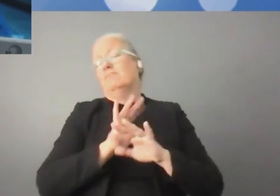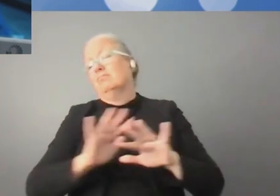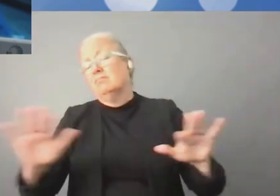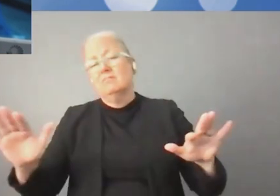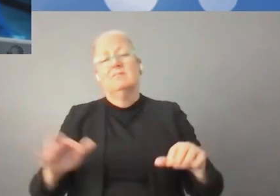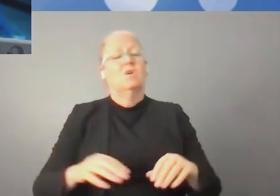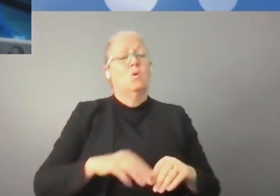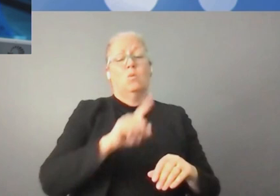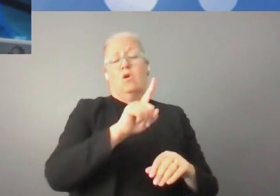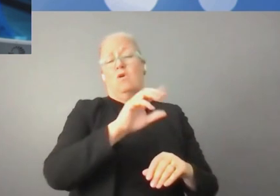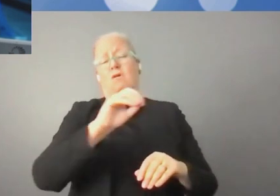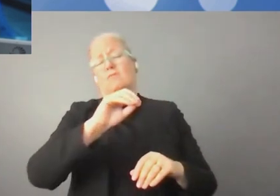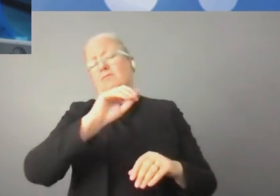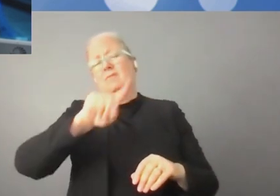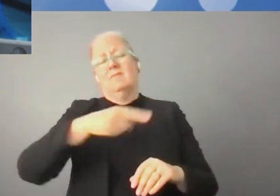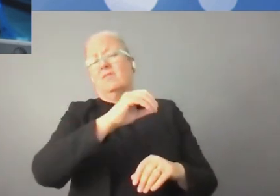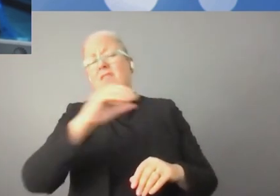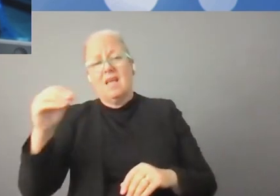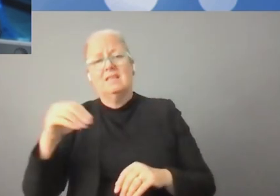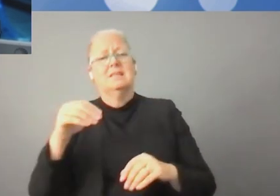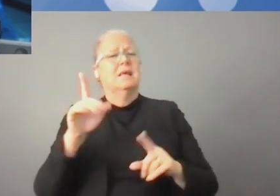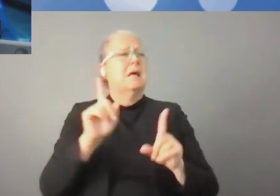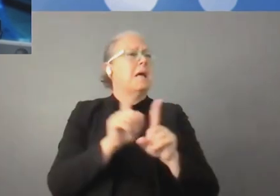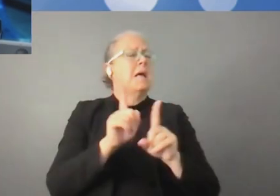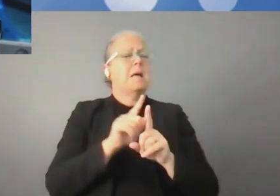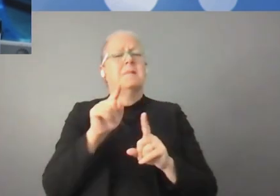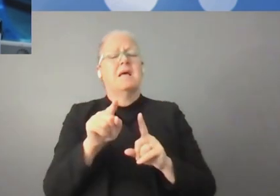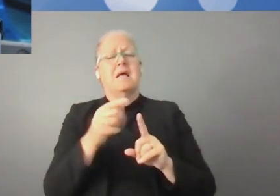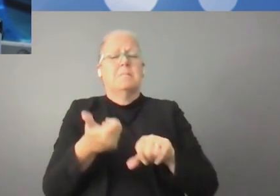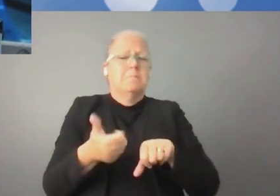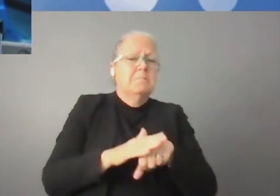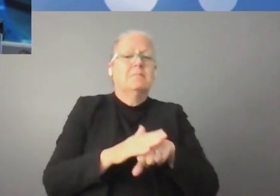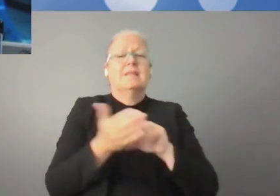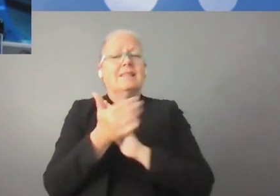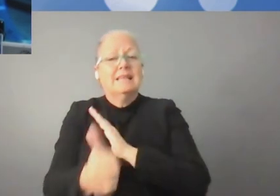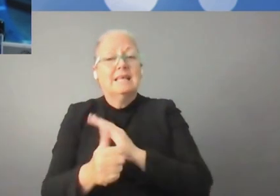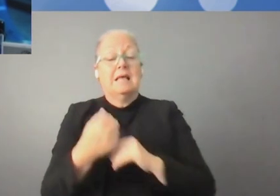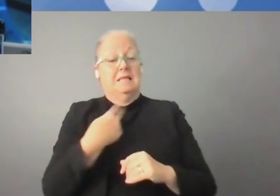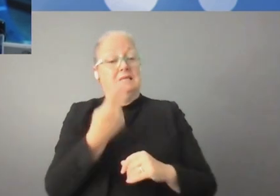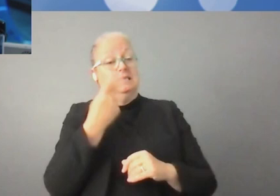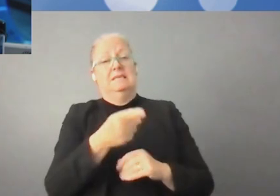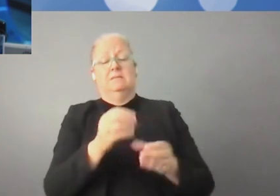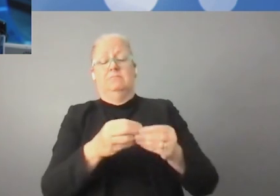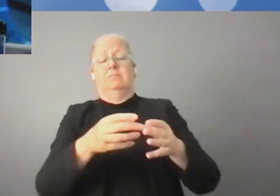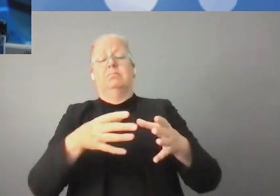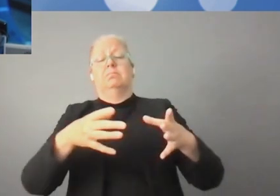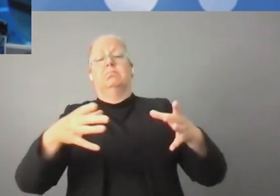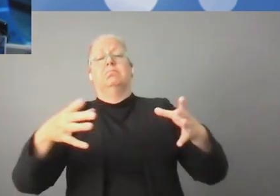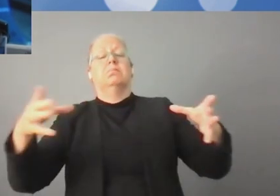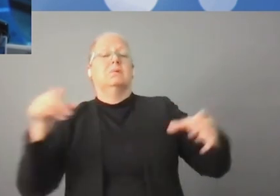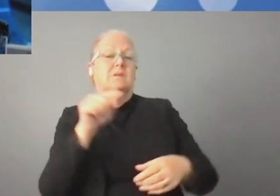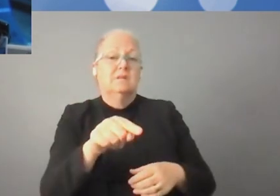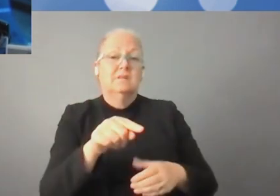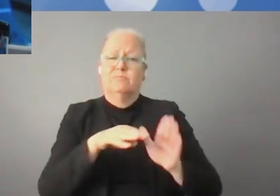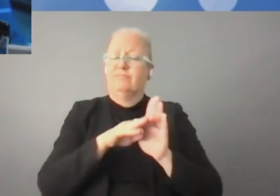sommes très bons dans ce domaine. Dans notre économie, nous avons des centaines et des milliers de sociétés d'entreprises informatiques.